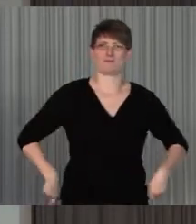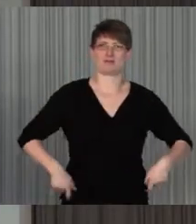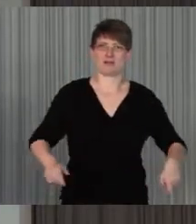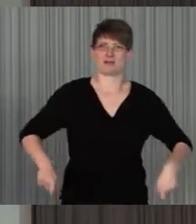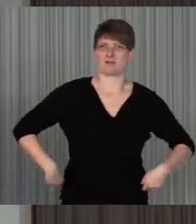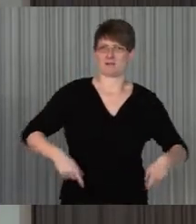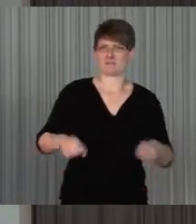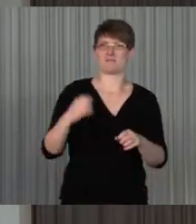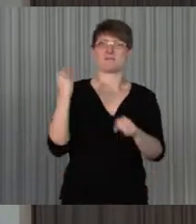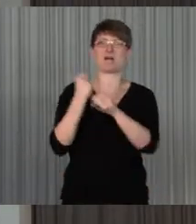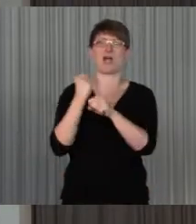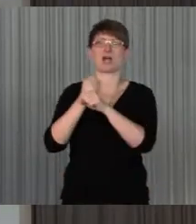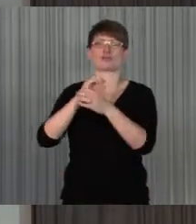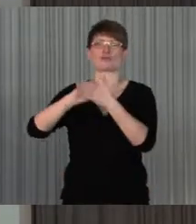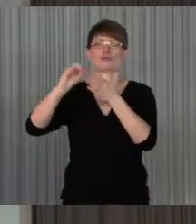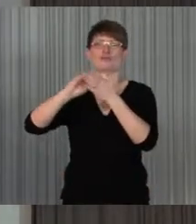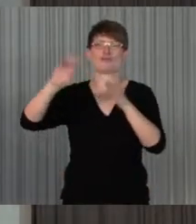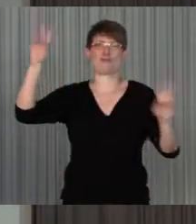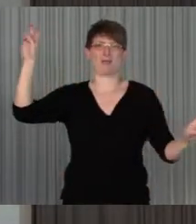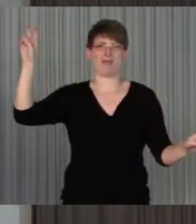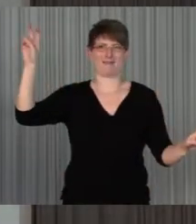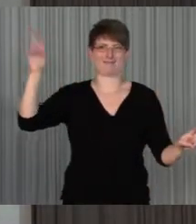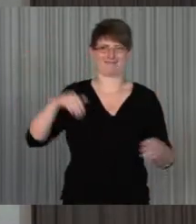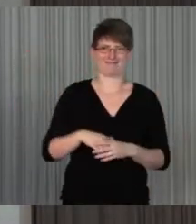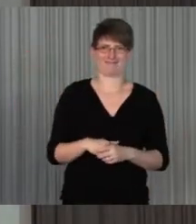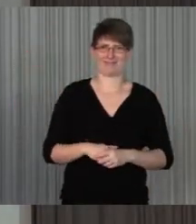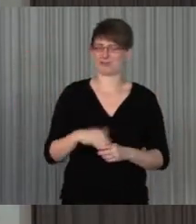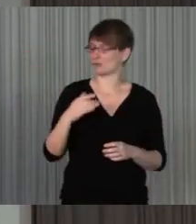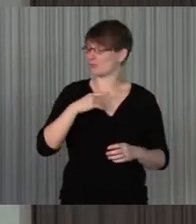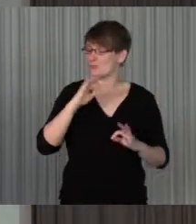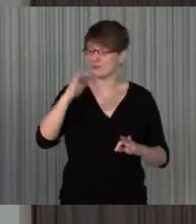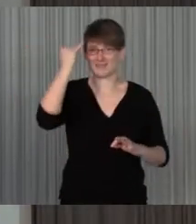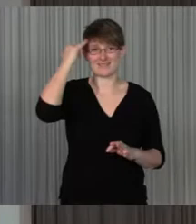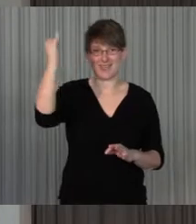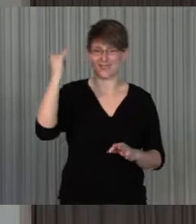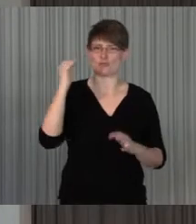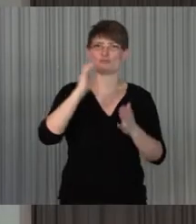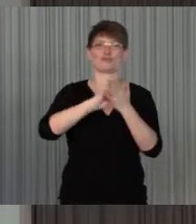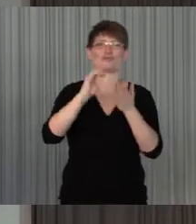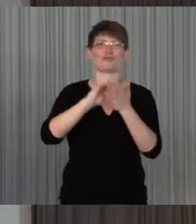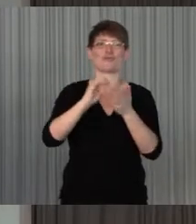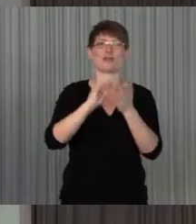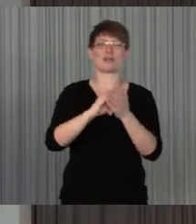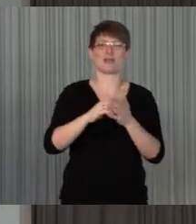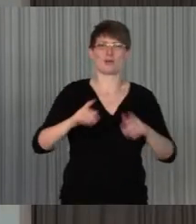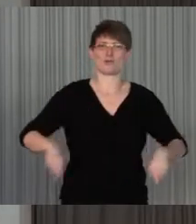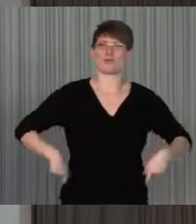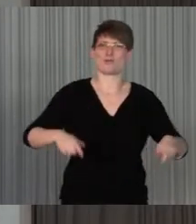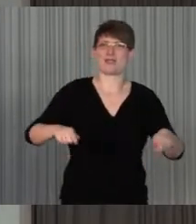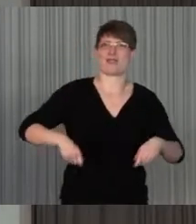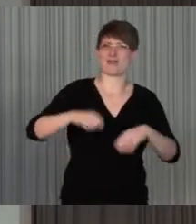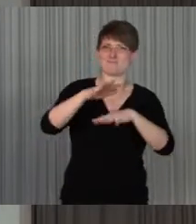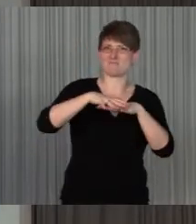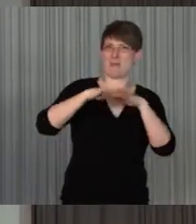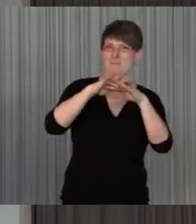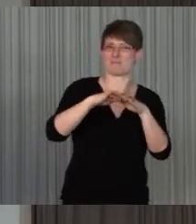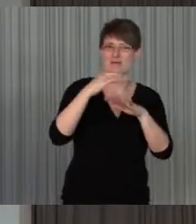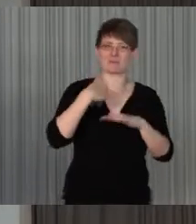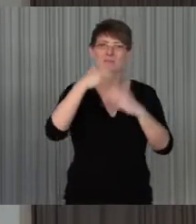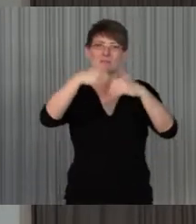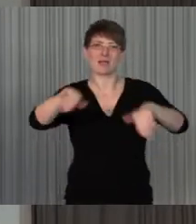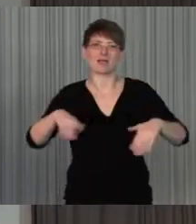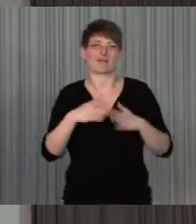Schule in Slehenhof, das ist eine großartige Idee, also sich in der Schule sozusagen an der Wühlberg mit der Notwendigkeit von